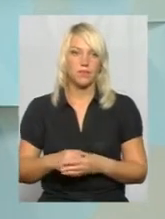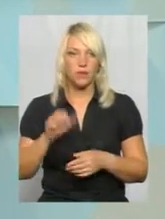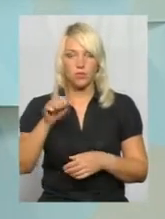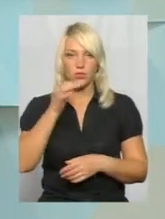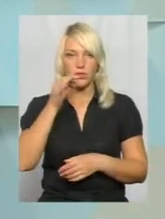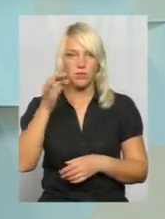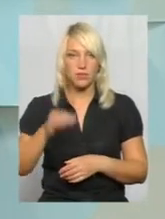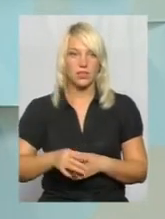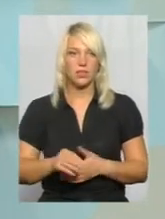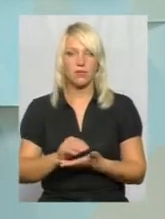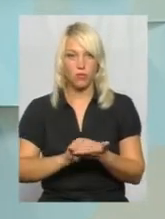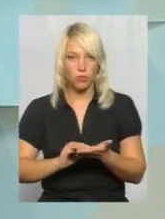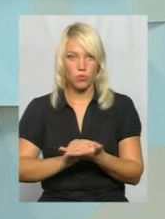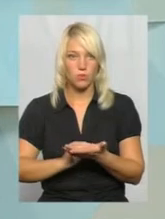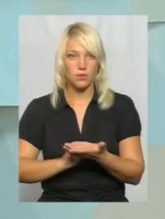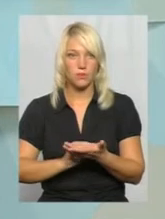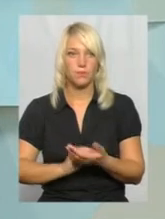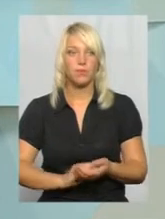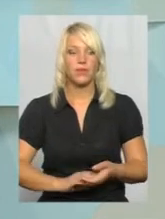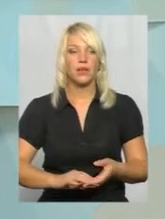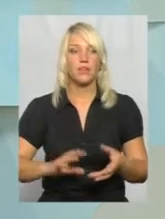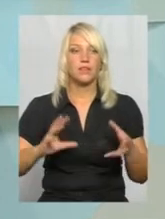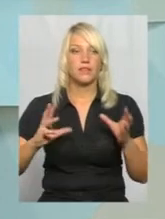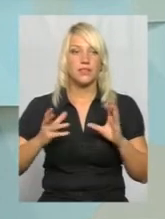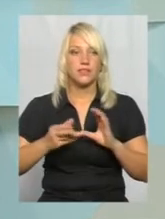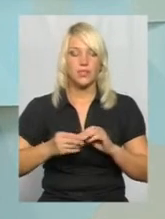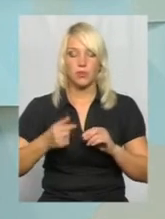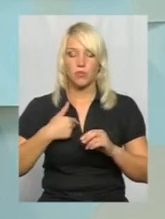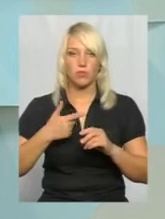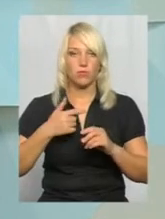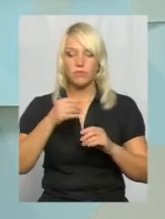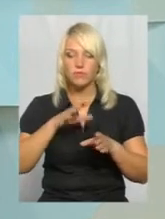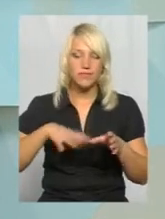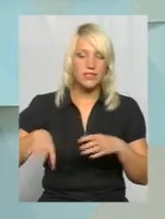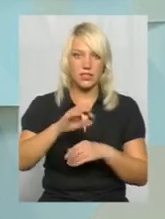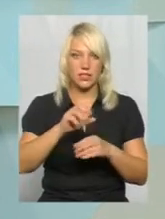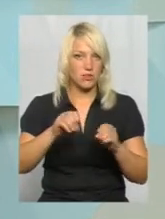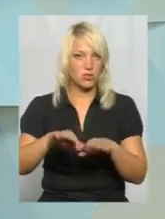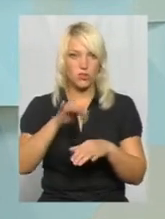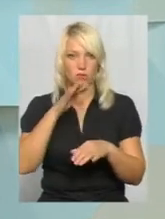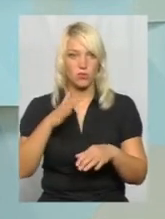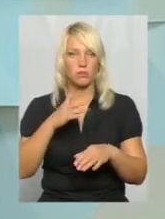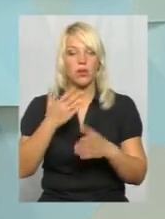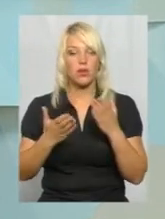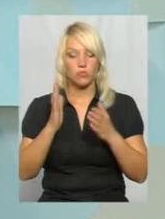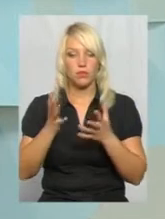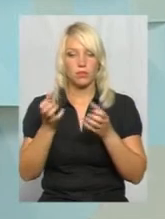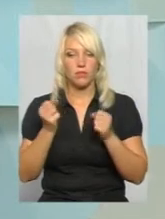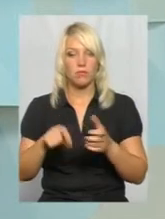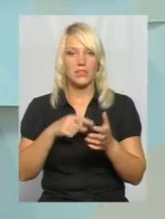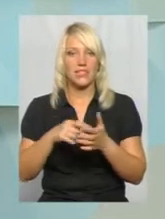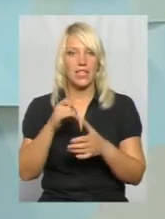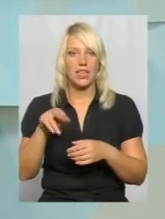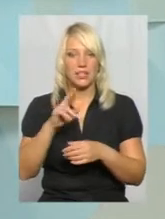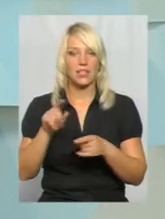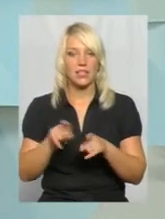ми знову повторимося. Офіційно ми зараз не можемо такого вирішувати. Якщо буде прийнято міською радою таке